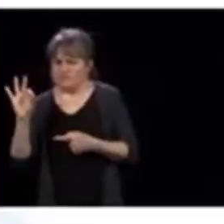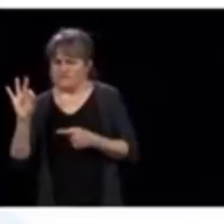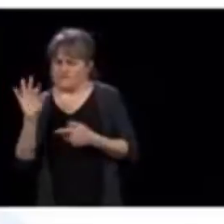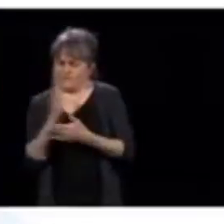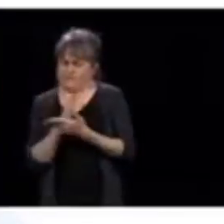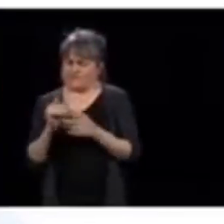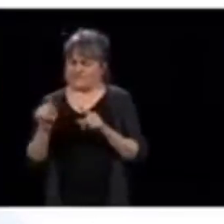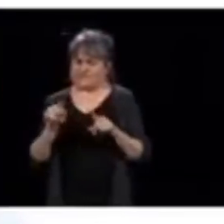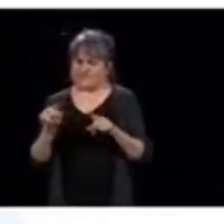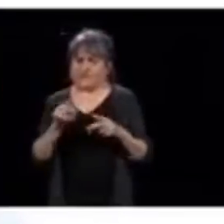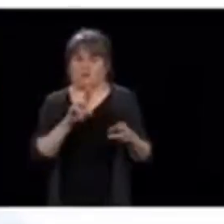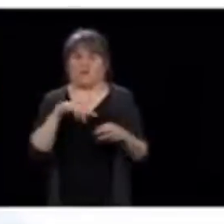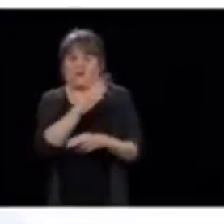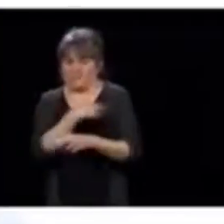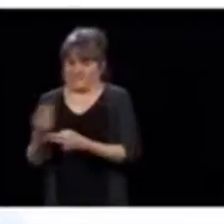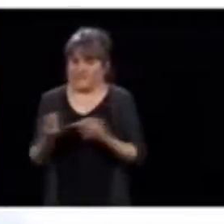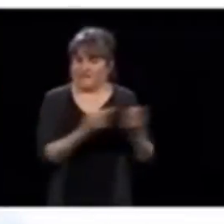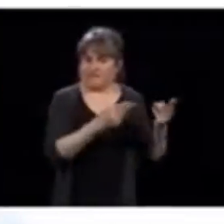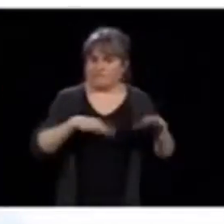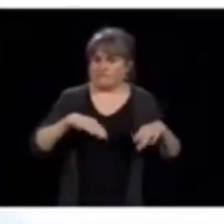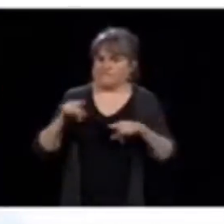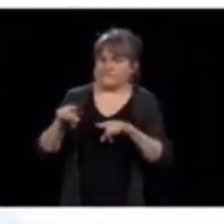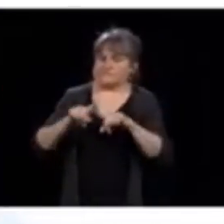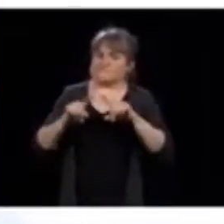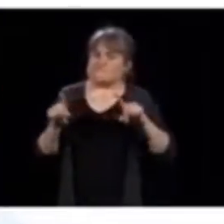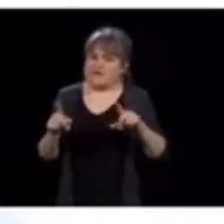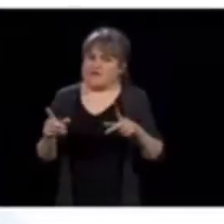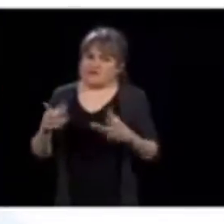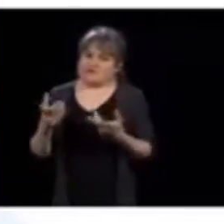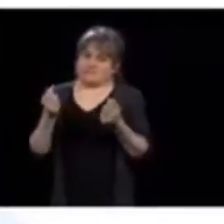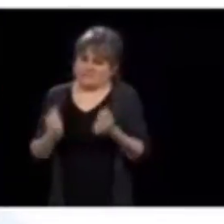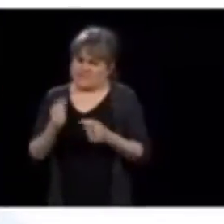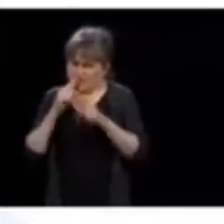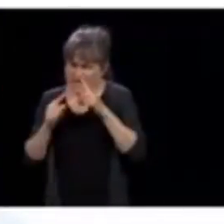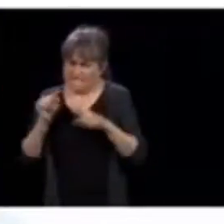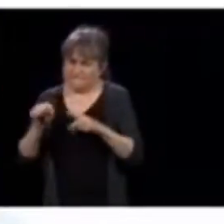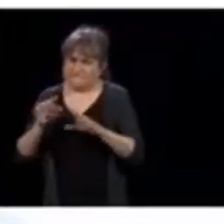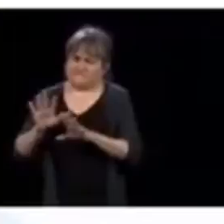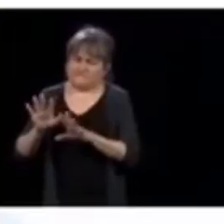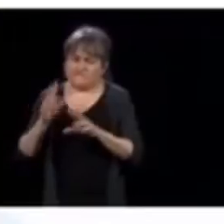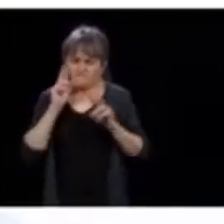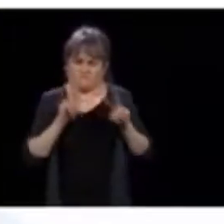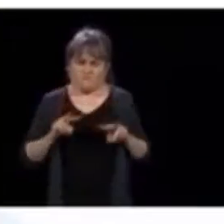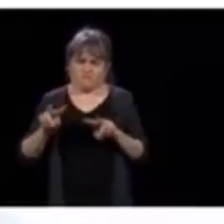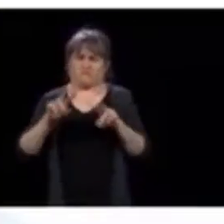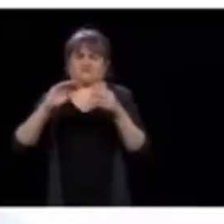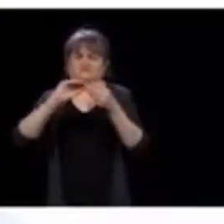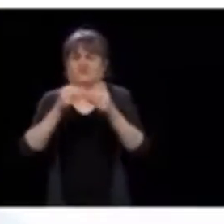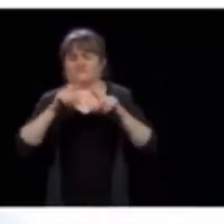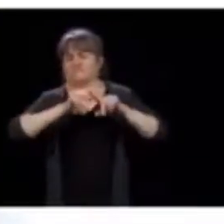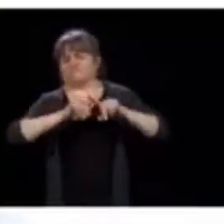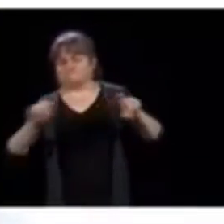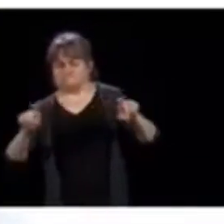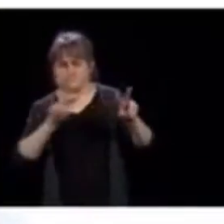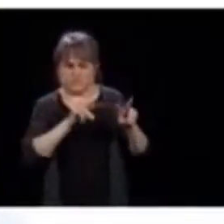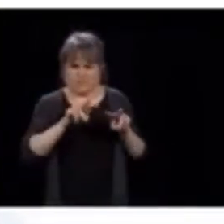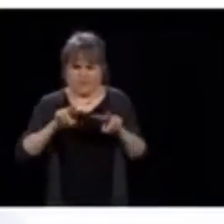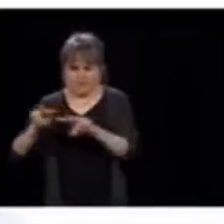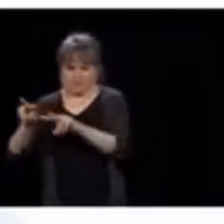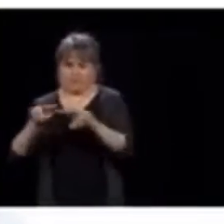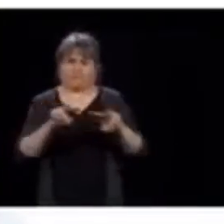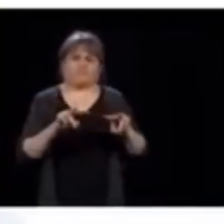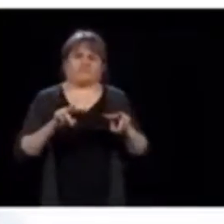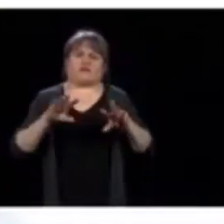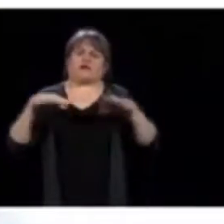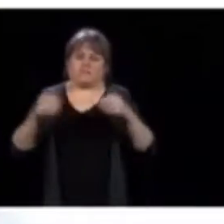toujours hospitalisés, mais qui… donc, c'est une possibilité. Donc, avec ce partrait-là, bien, on va voir, en fonction des épidémiologies,